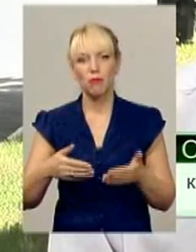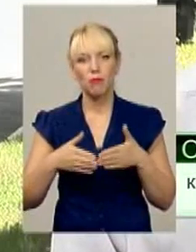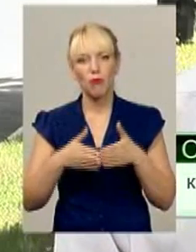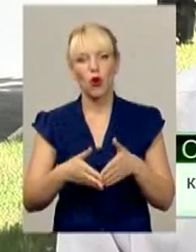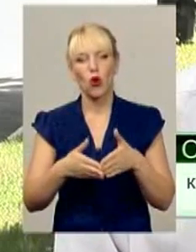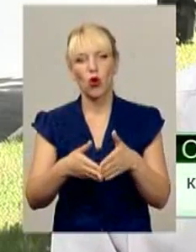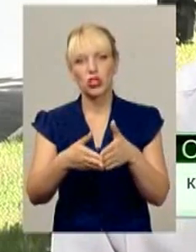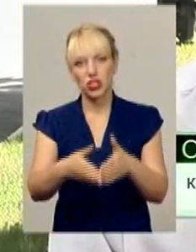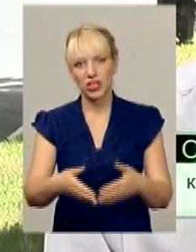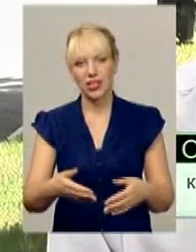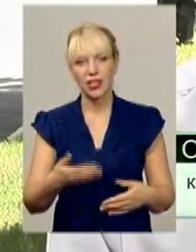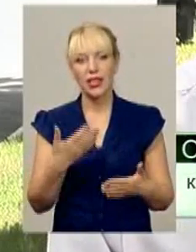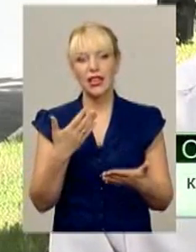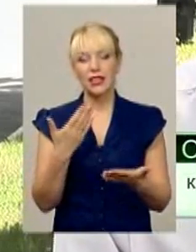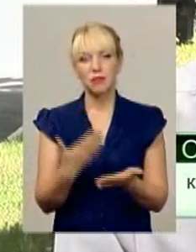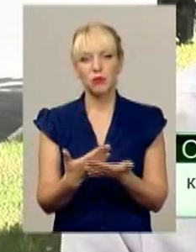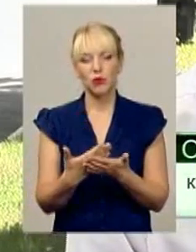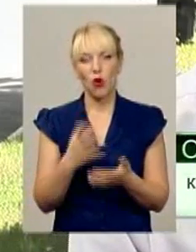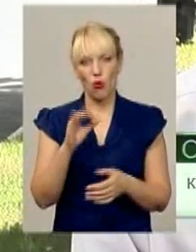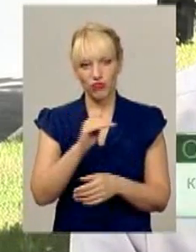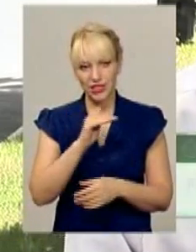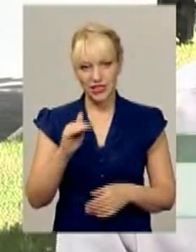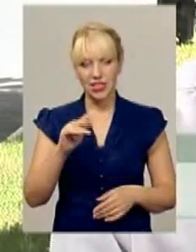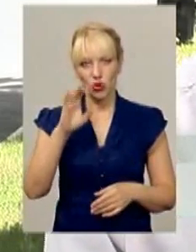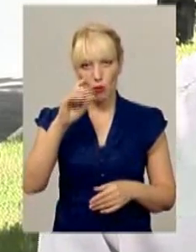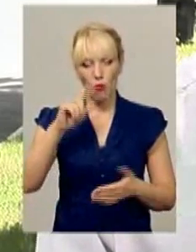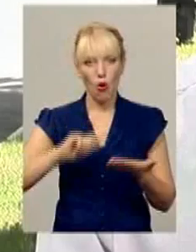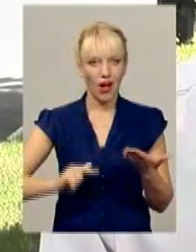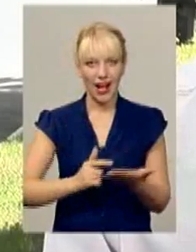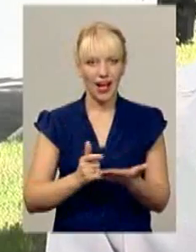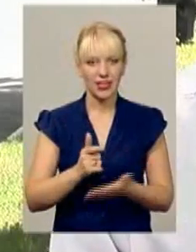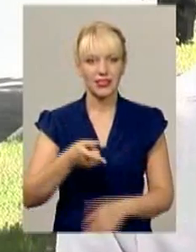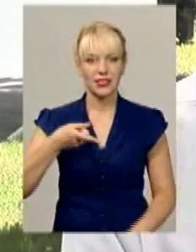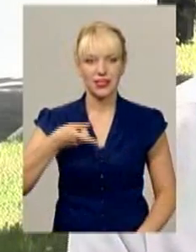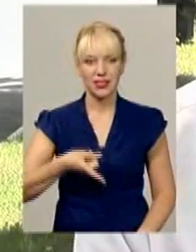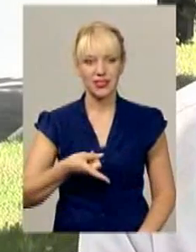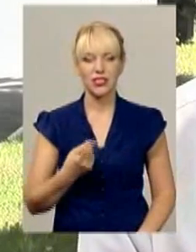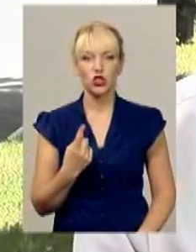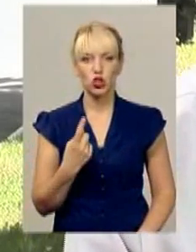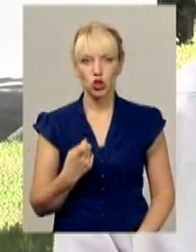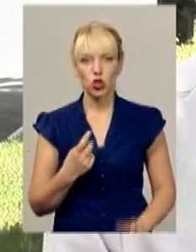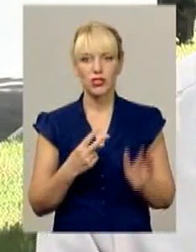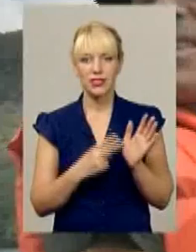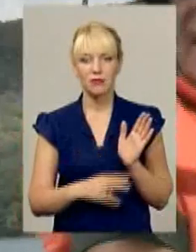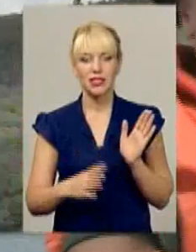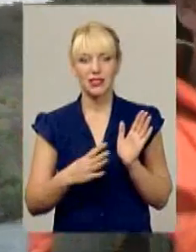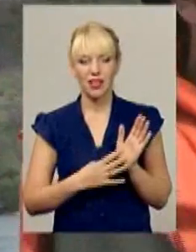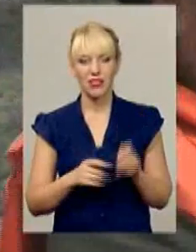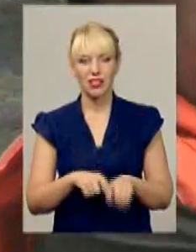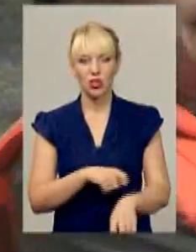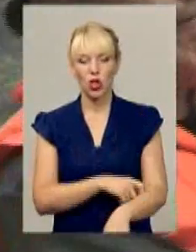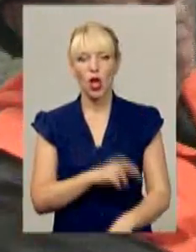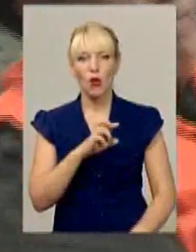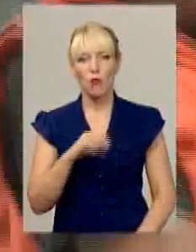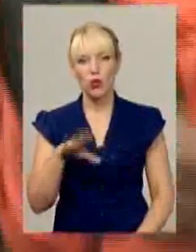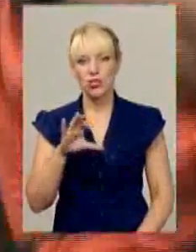якщо офіційно по карті, по маршруту – 1179 кілометрів. Олександр